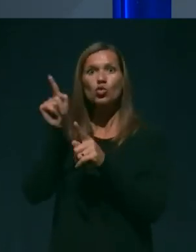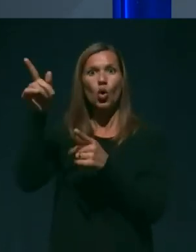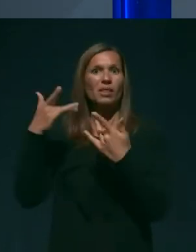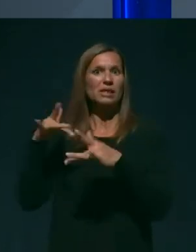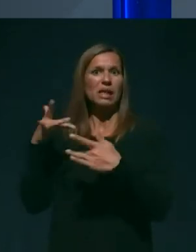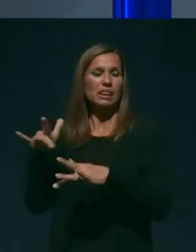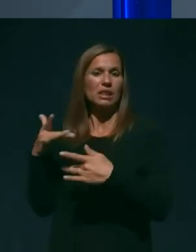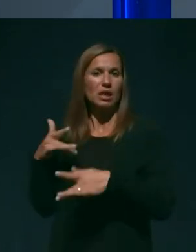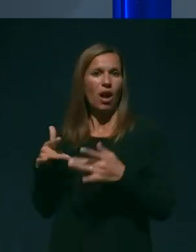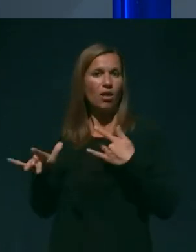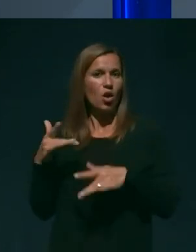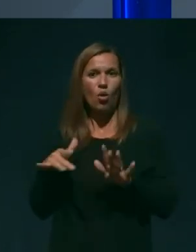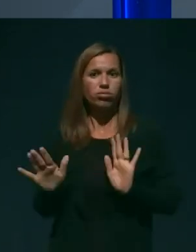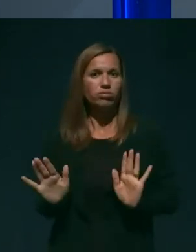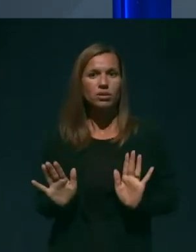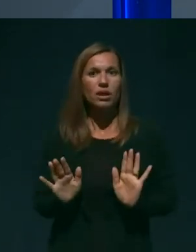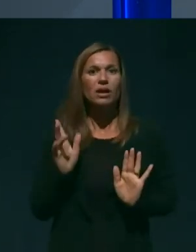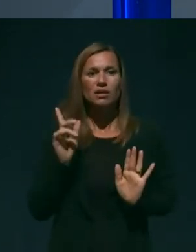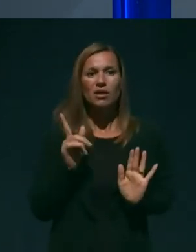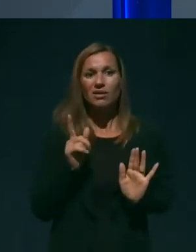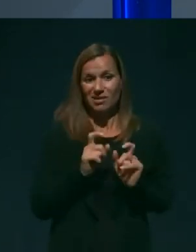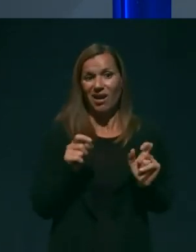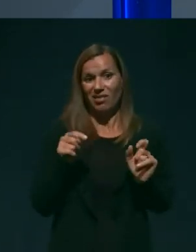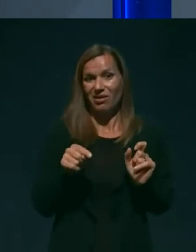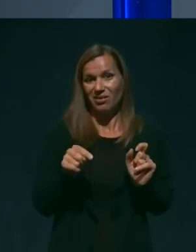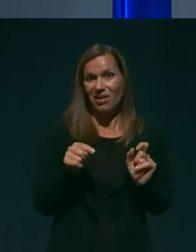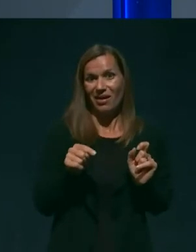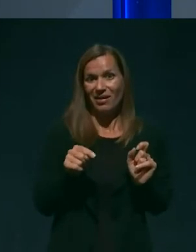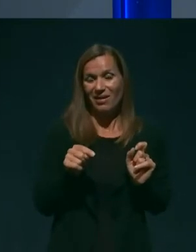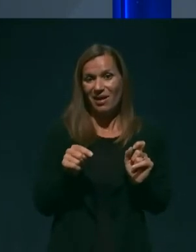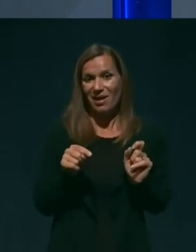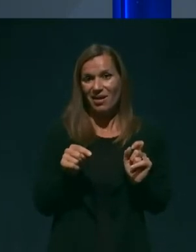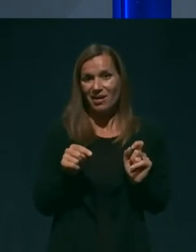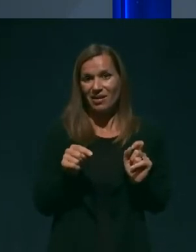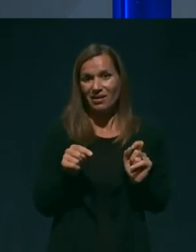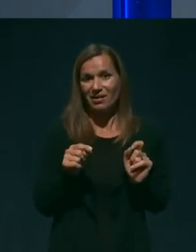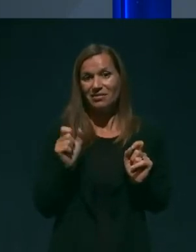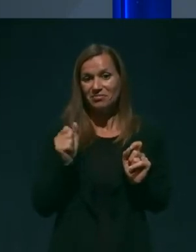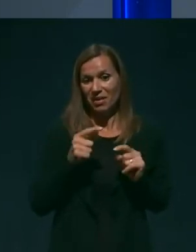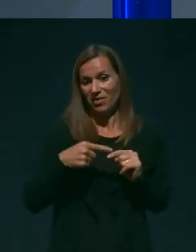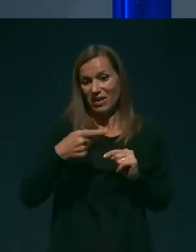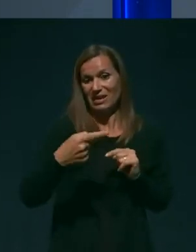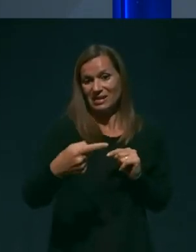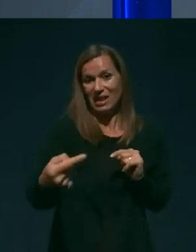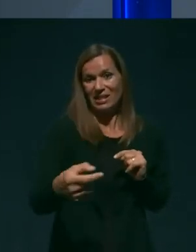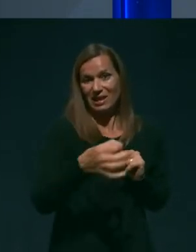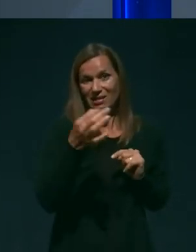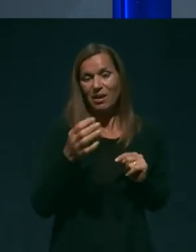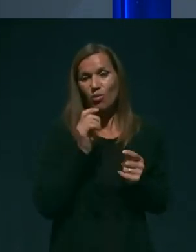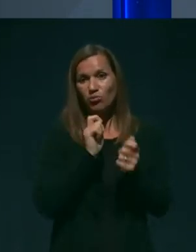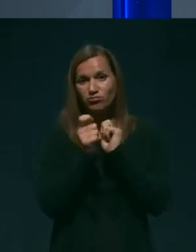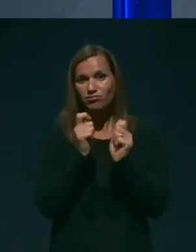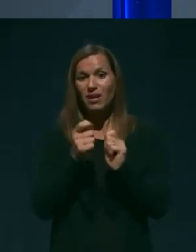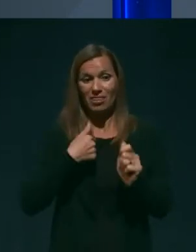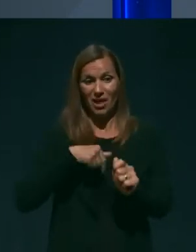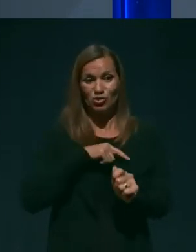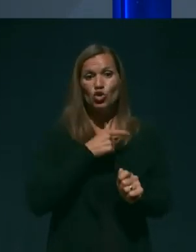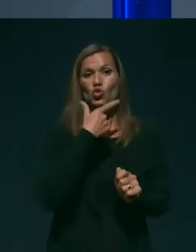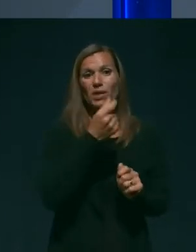in sploh vluči tega, da se bo v tem fantomskem dogodku, ne dogodku v naslednjih dneh pogovarjal naj z odnajni minister z italijanskim, ki ga